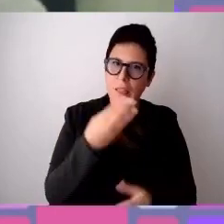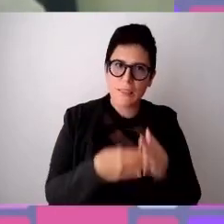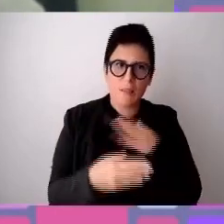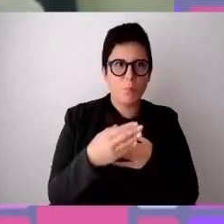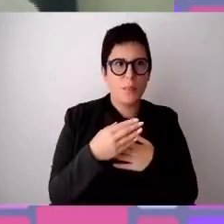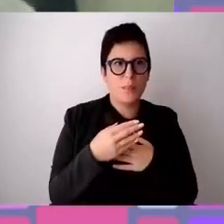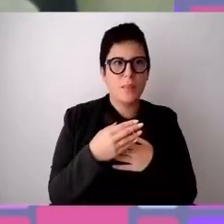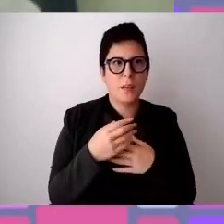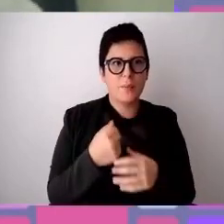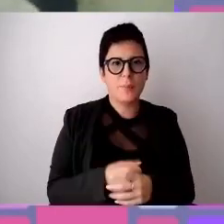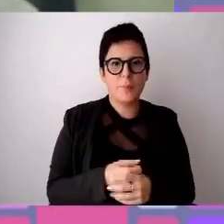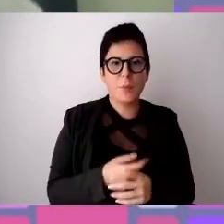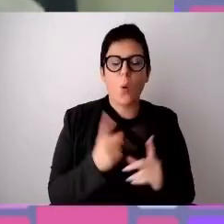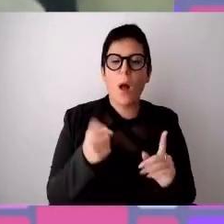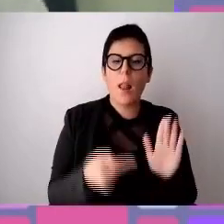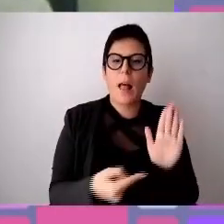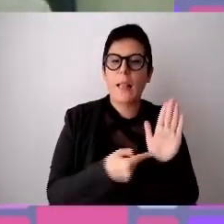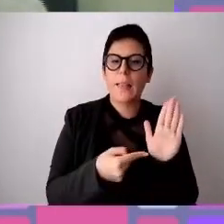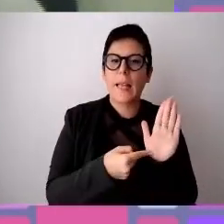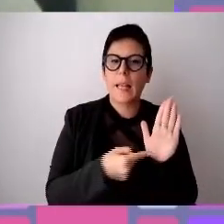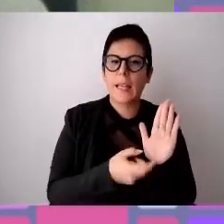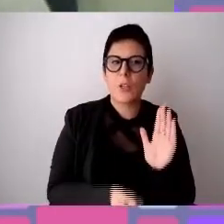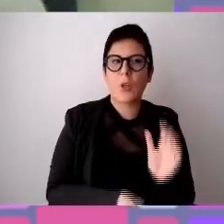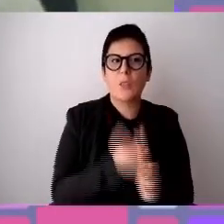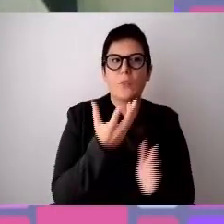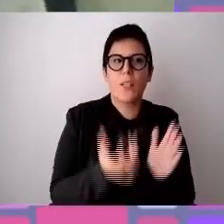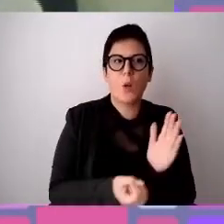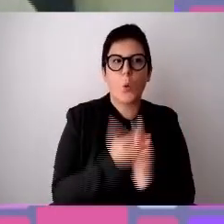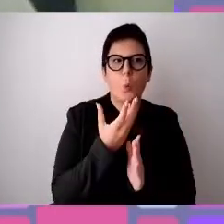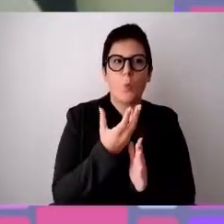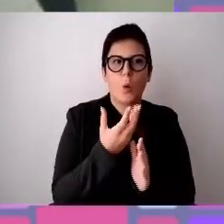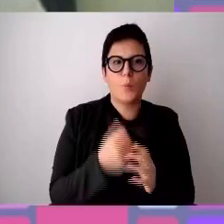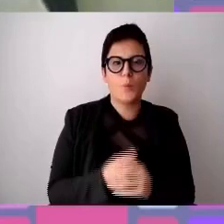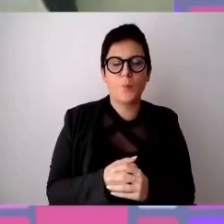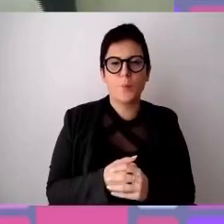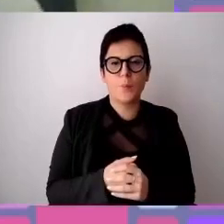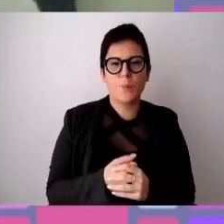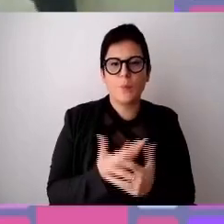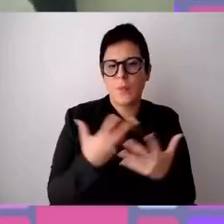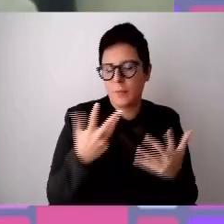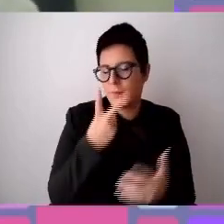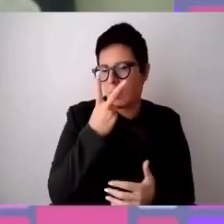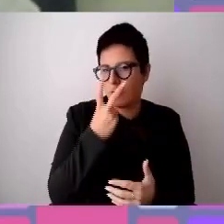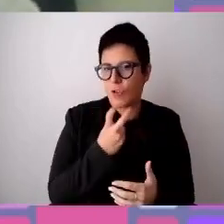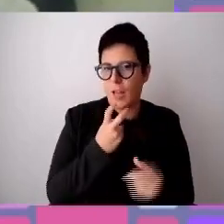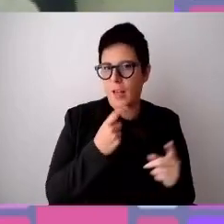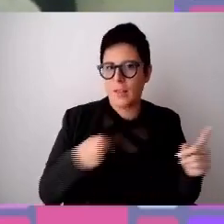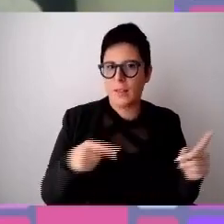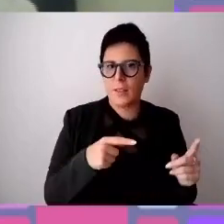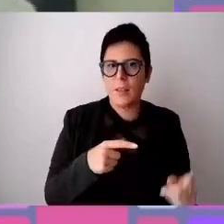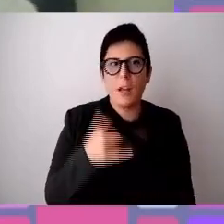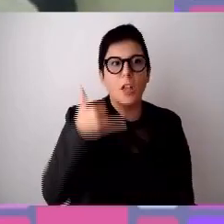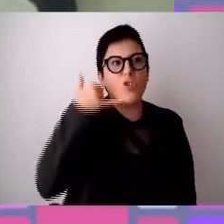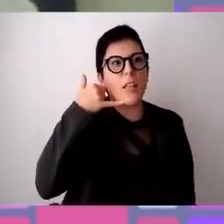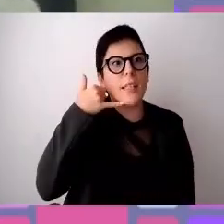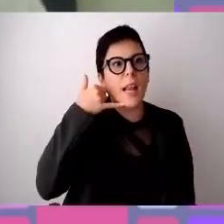ed è il diritto allo sviluppo. Il diritto a non, parliamo dei non vedenti, di non rimanere centralinista a